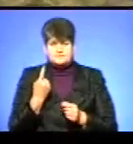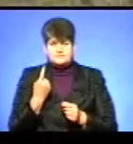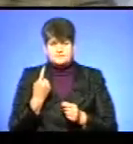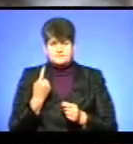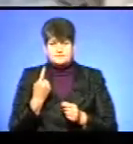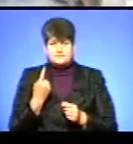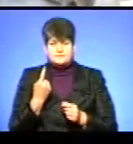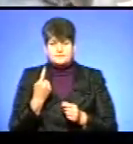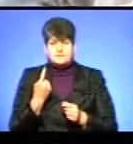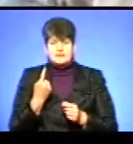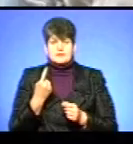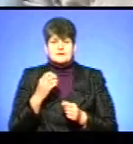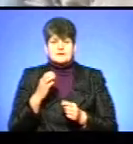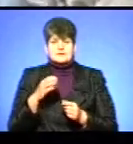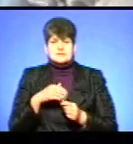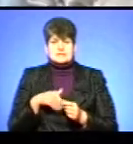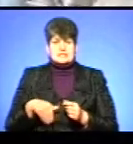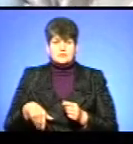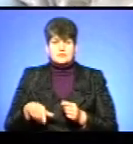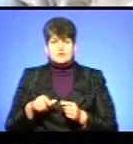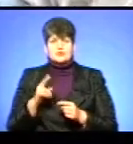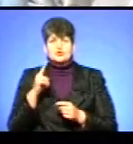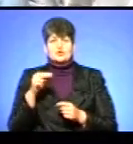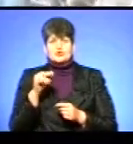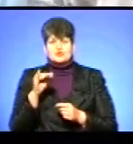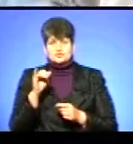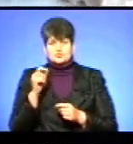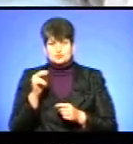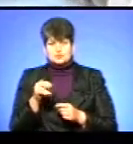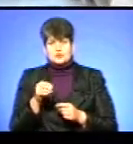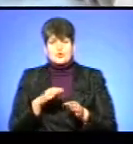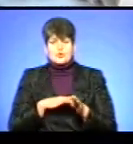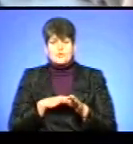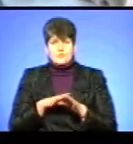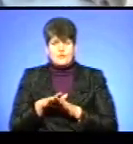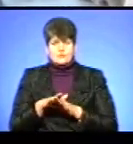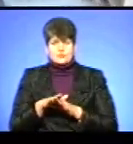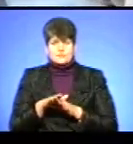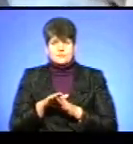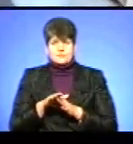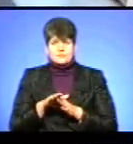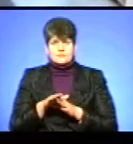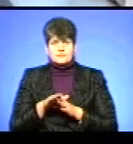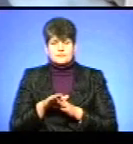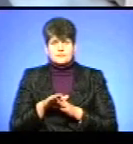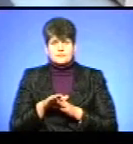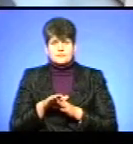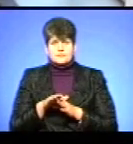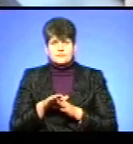На стигновій артерії ми джгут накладаємо до повного його, відповідно,